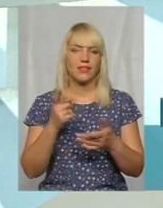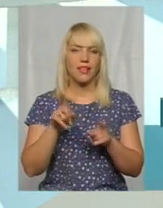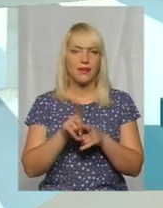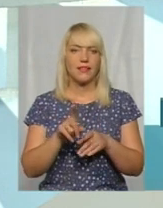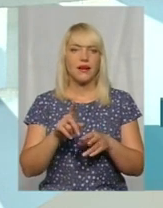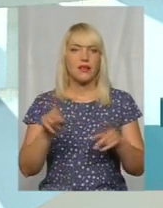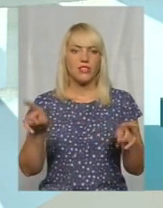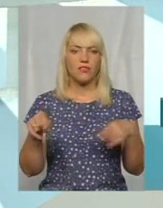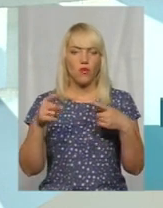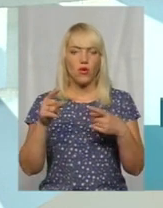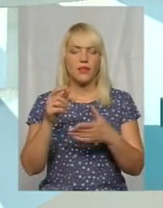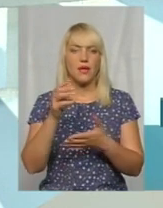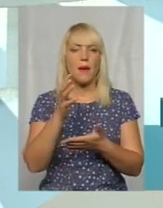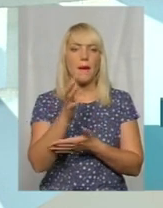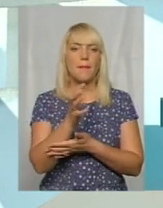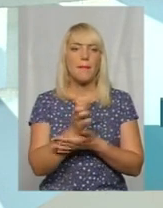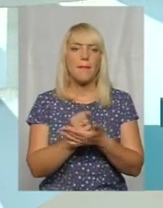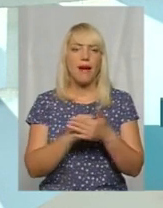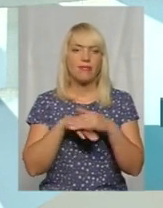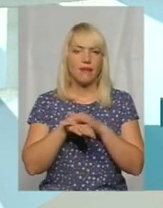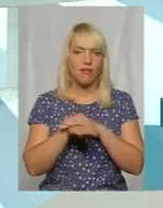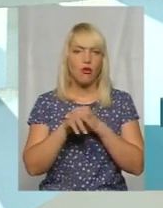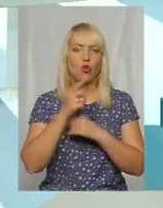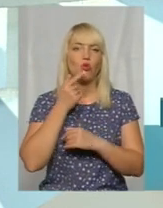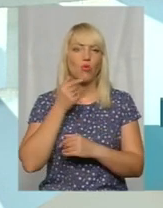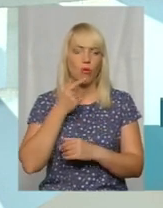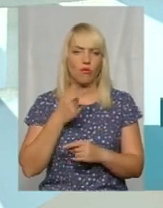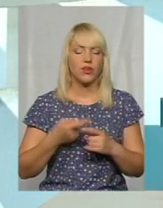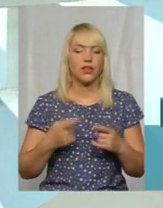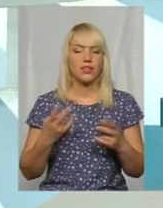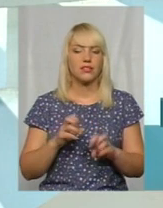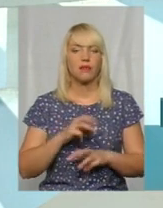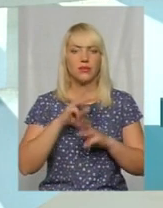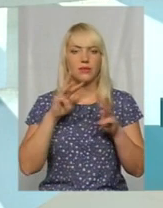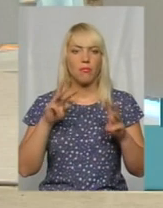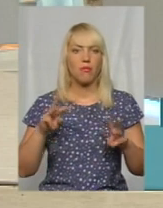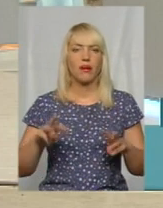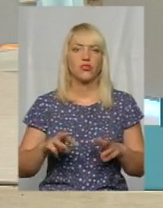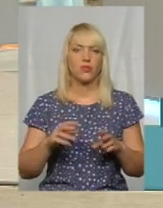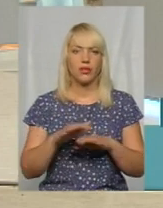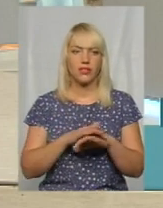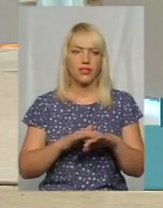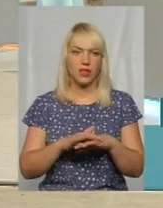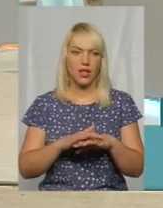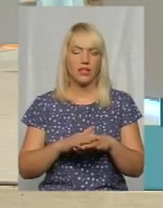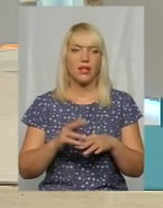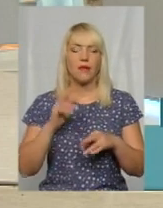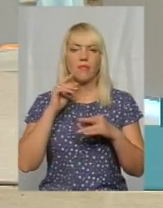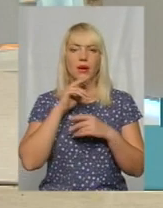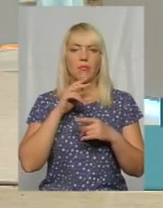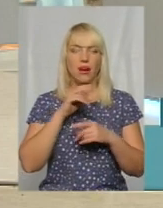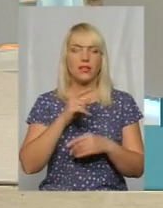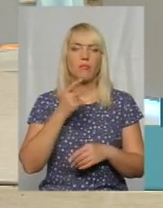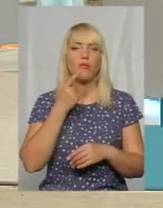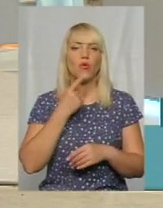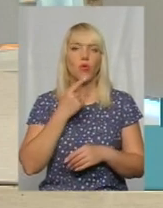в нас в області банк крові, який забезпечує оцю потребу населення в препаратах крові. А от у нас є